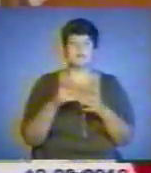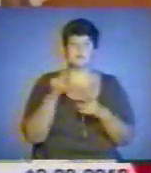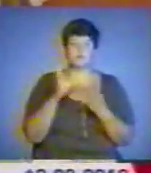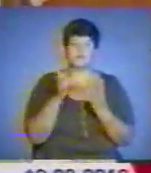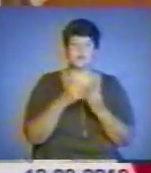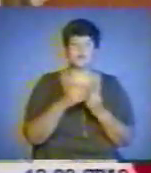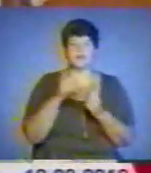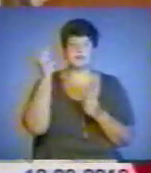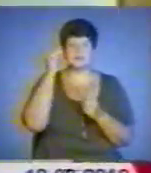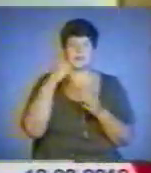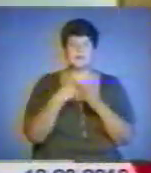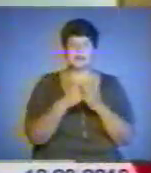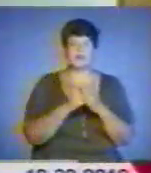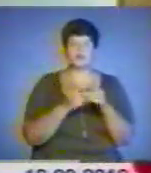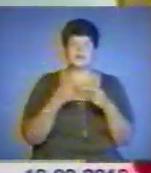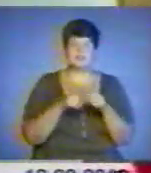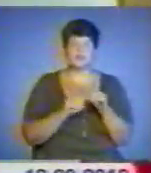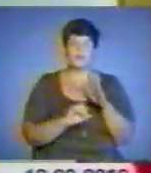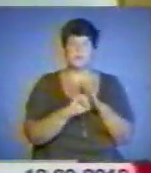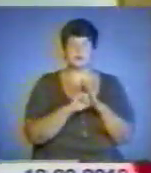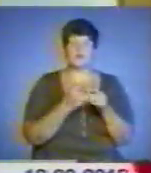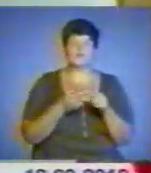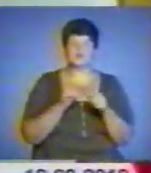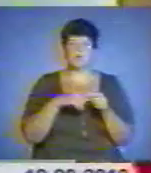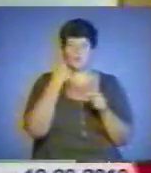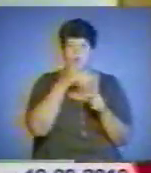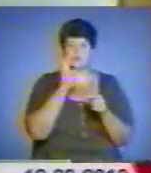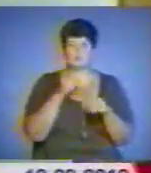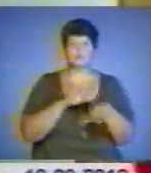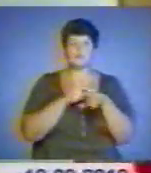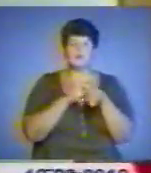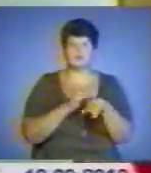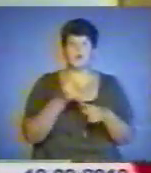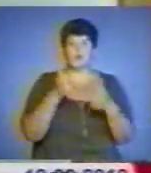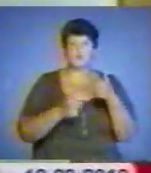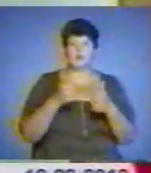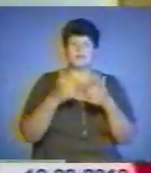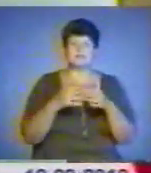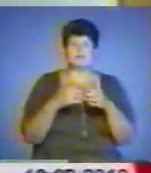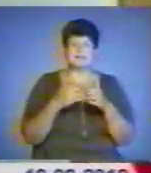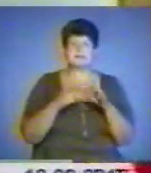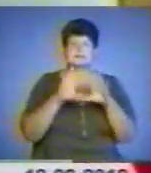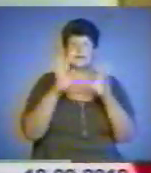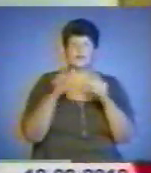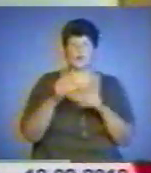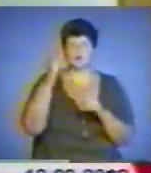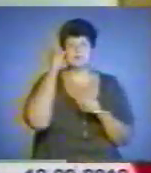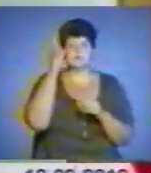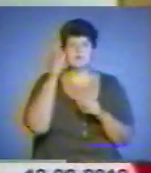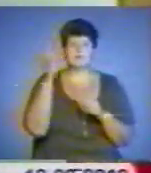матеріально-технічну базу. Цього року конкурс буде проходити в номінаціях серед загальноосвітніх навчальних закладів